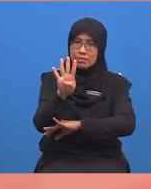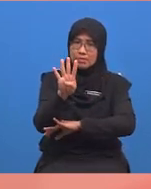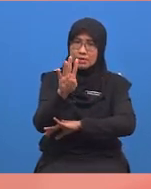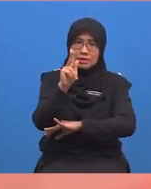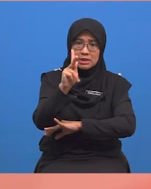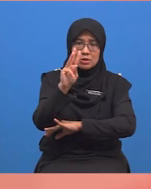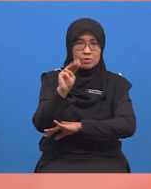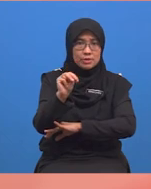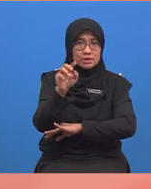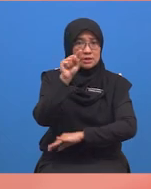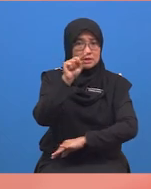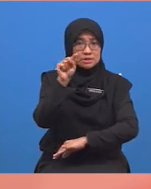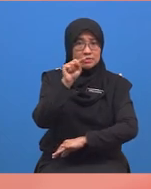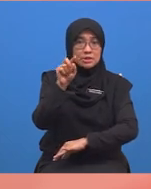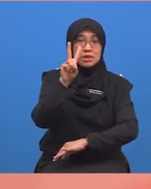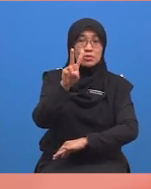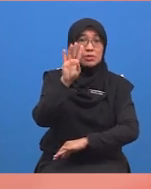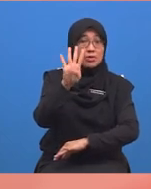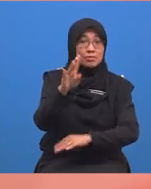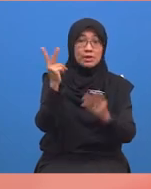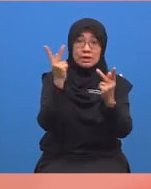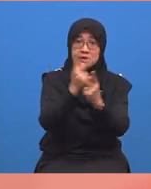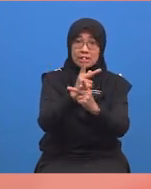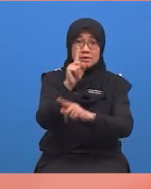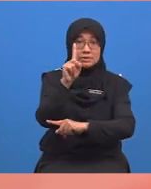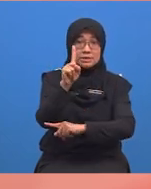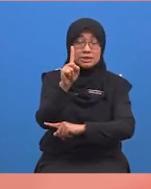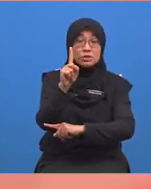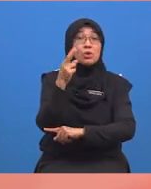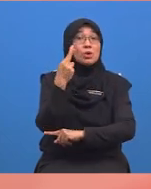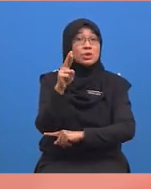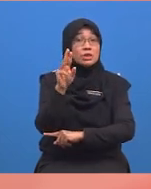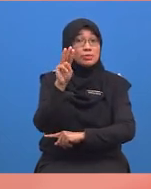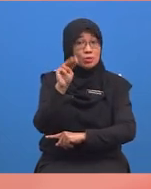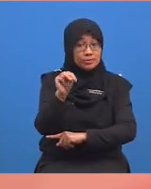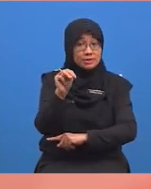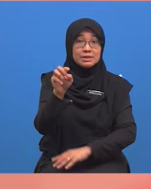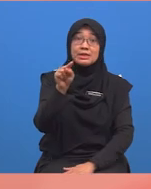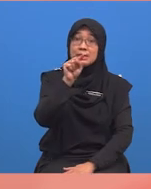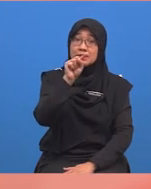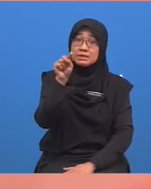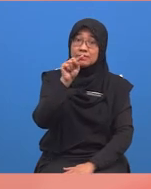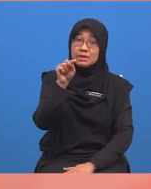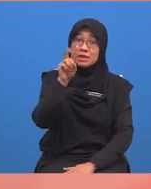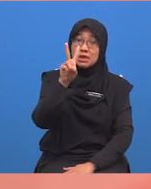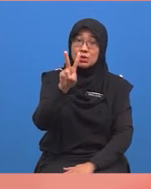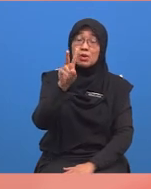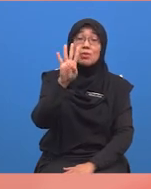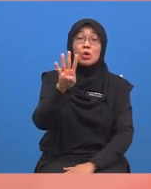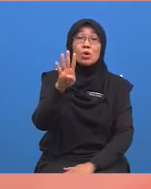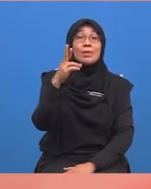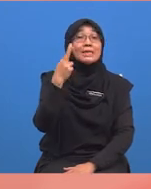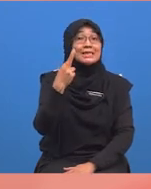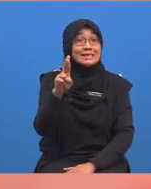bersamaan dua puluh empat darab seribu meter sama dengan dua puluh empat ribu